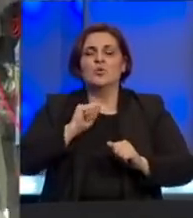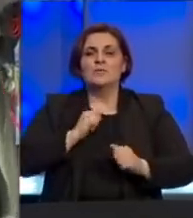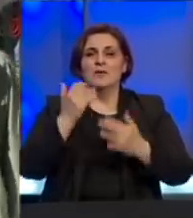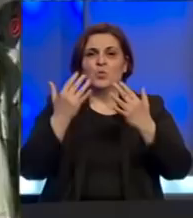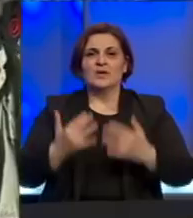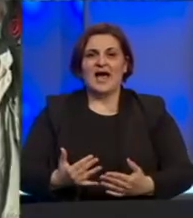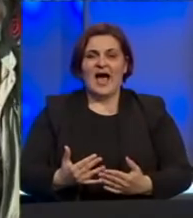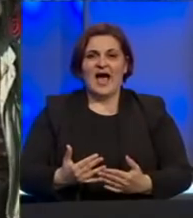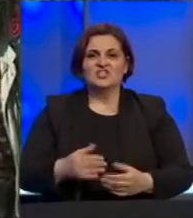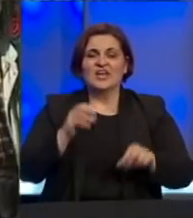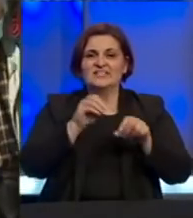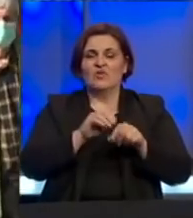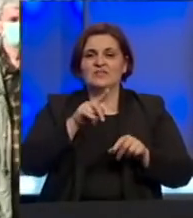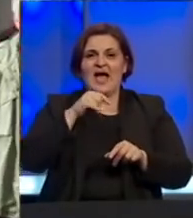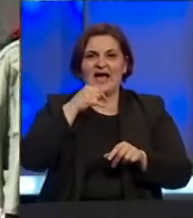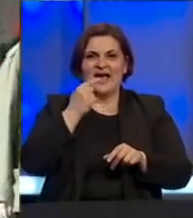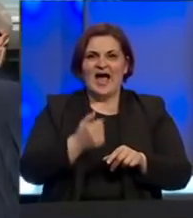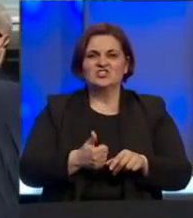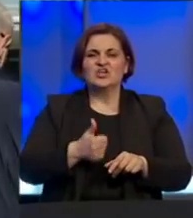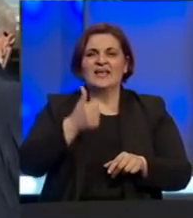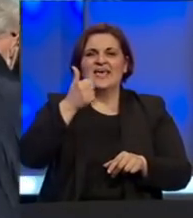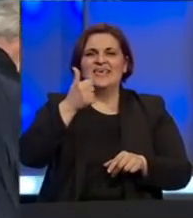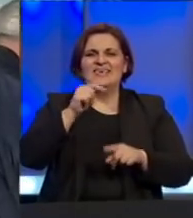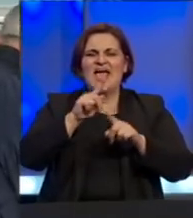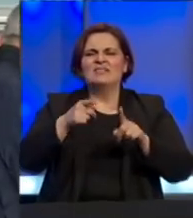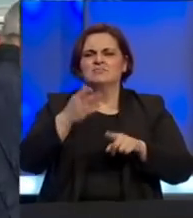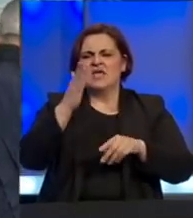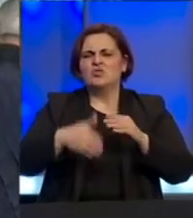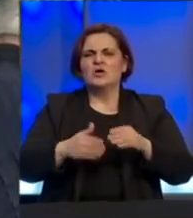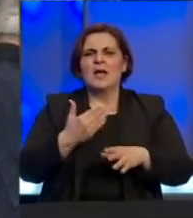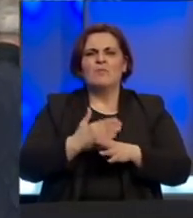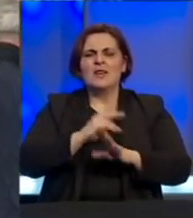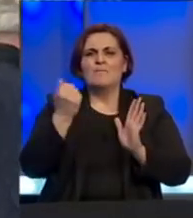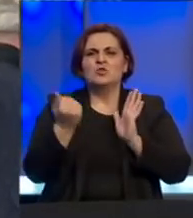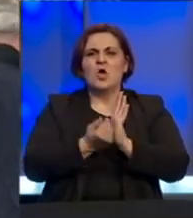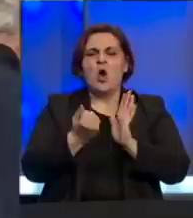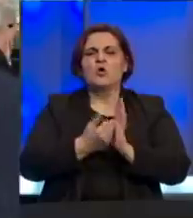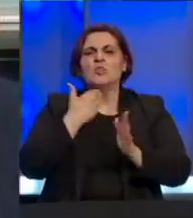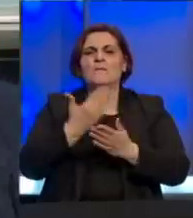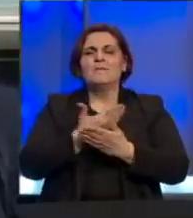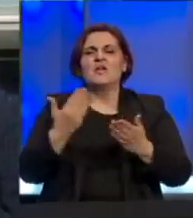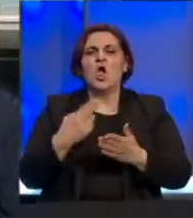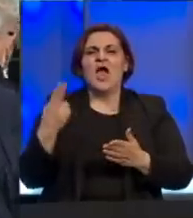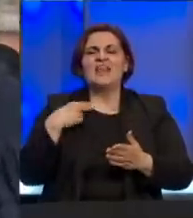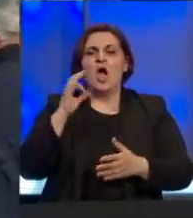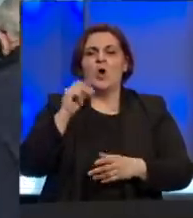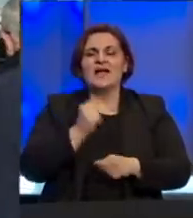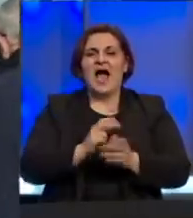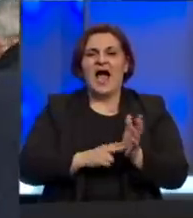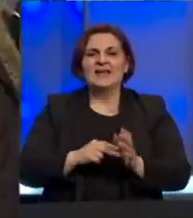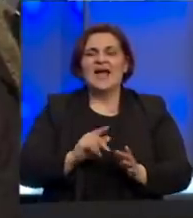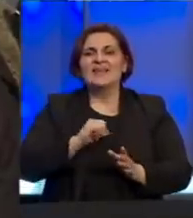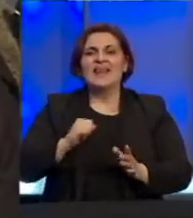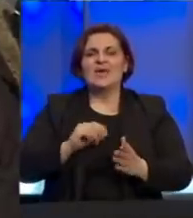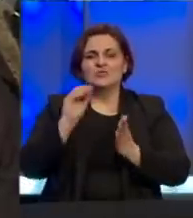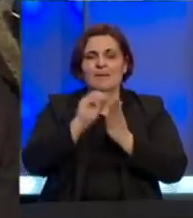račun Iz fonda napominju kako jednokratnu punomoć nije potrebno ovjeravati kod bilo kog nadležnog organa nego